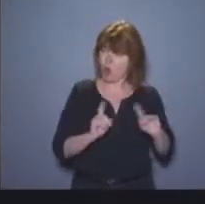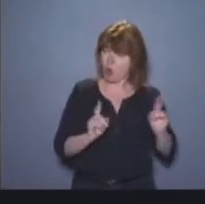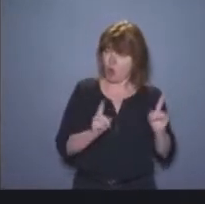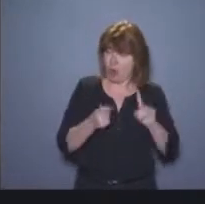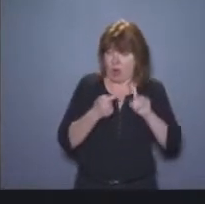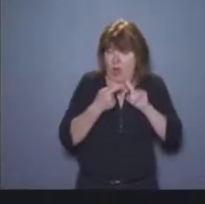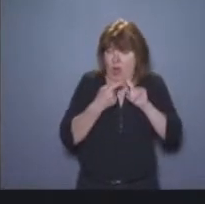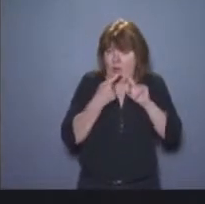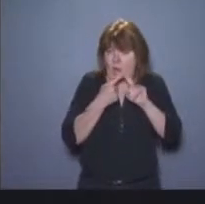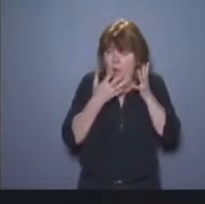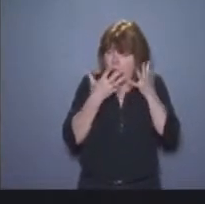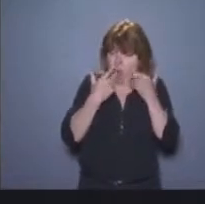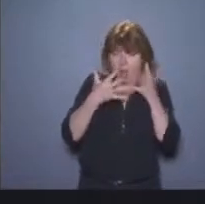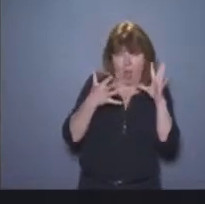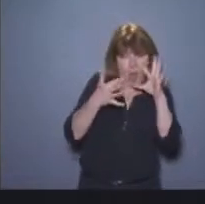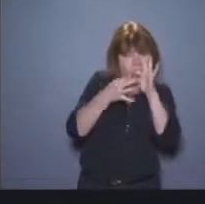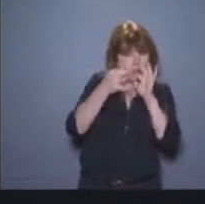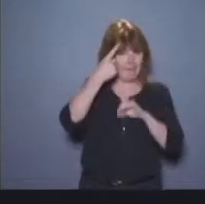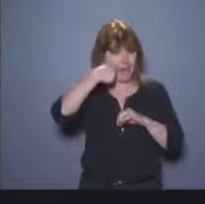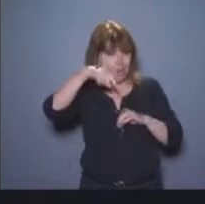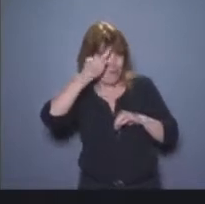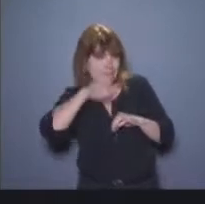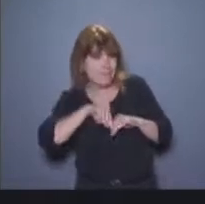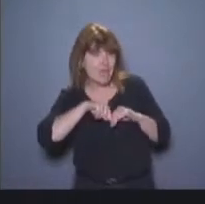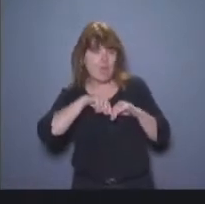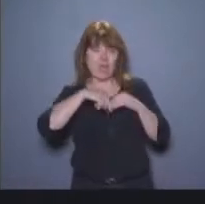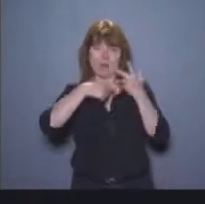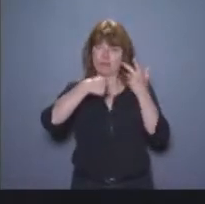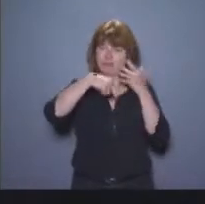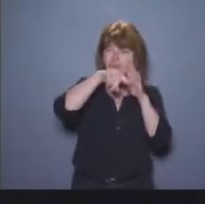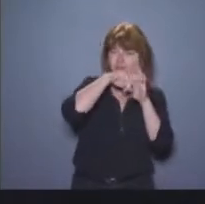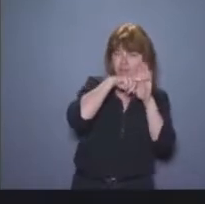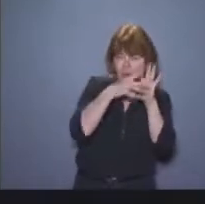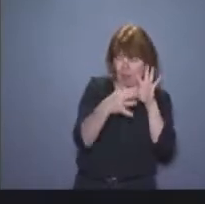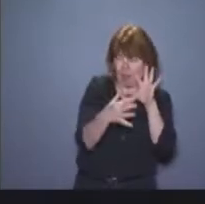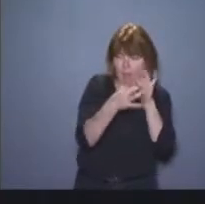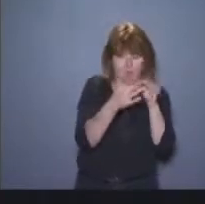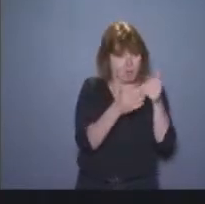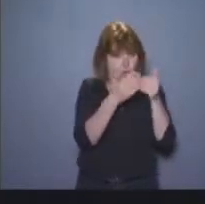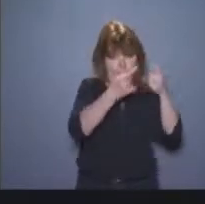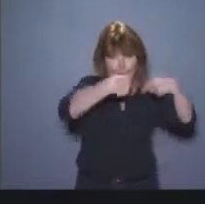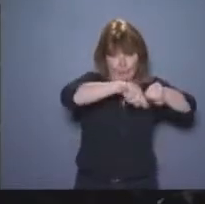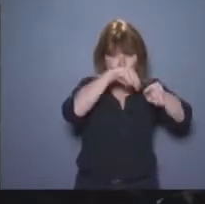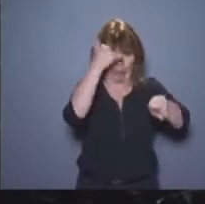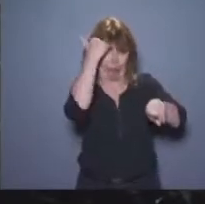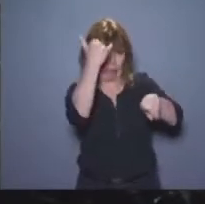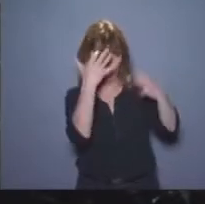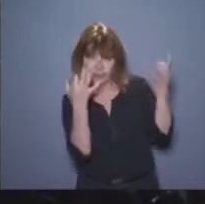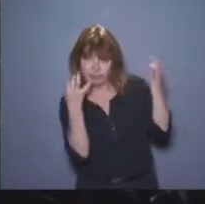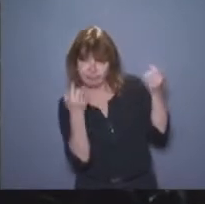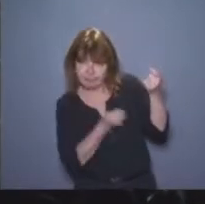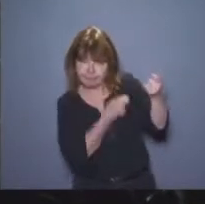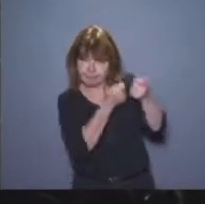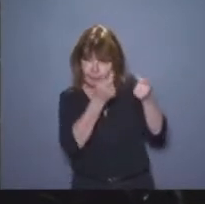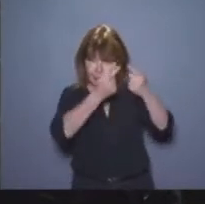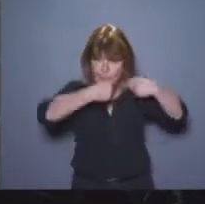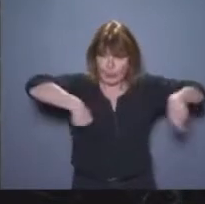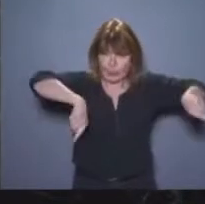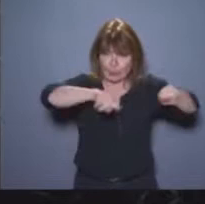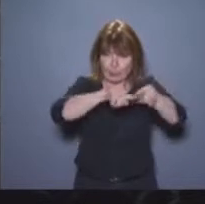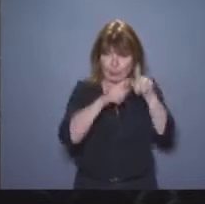On n'est pas d'accord avec 100% d'un programme, mais l'essentiel, c'est que sa philosophie et les principales mesures